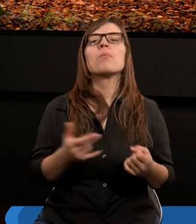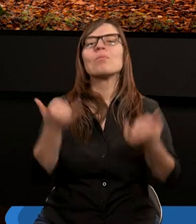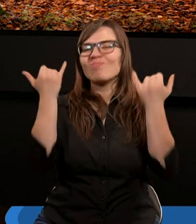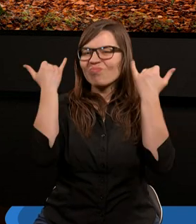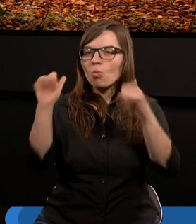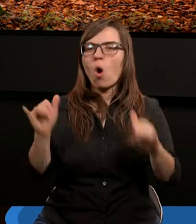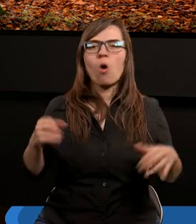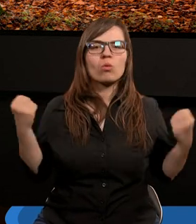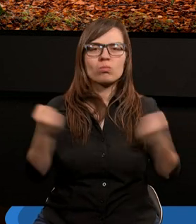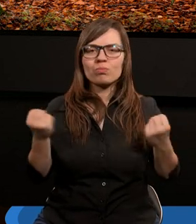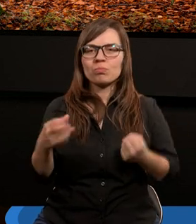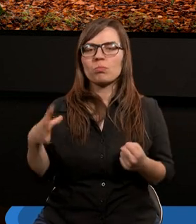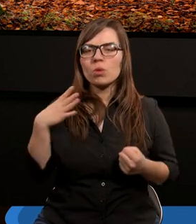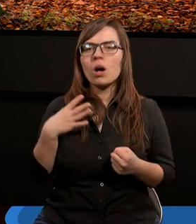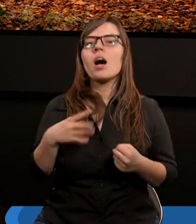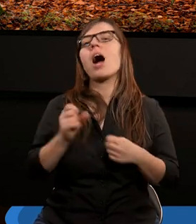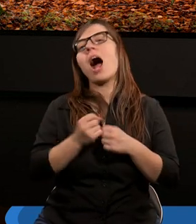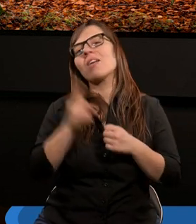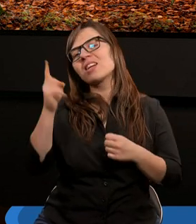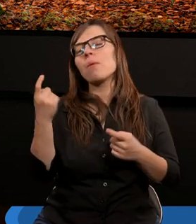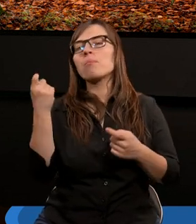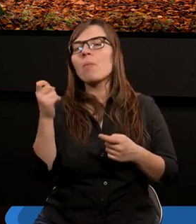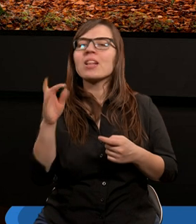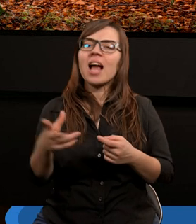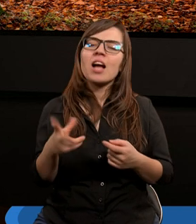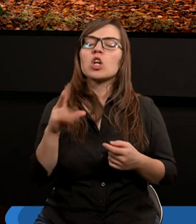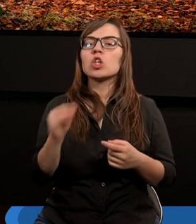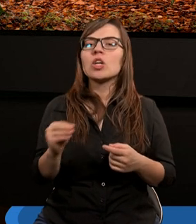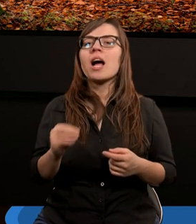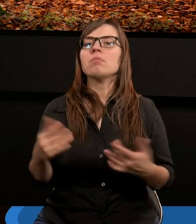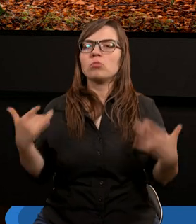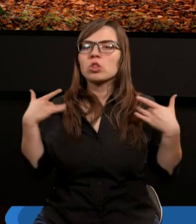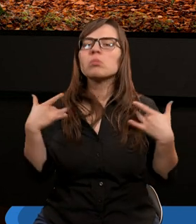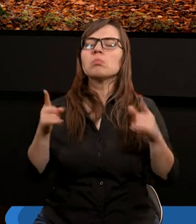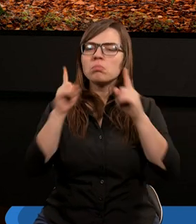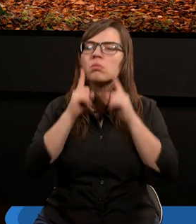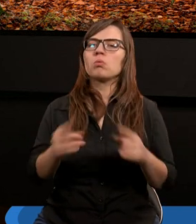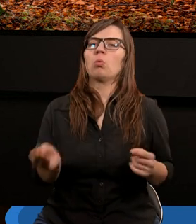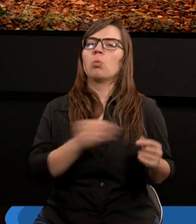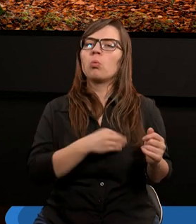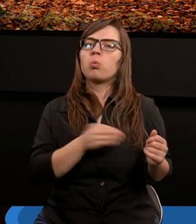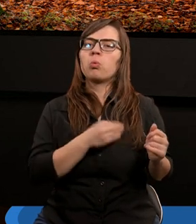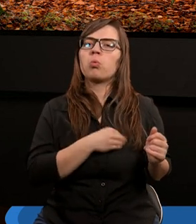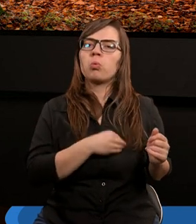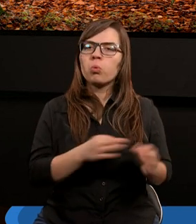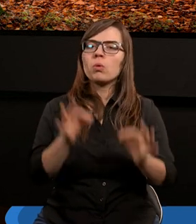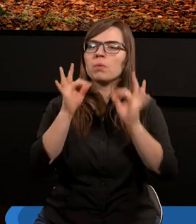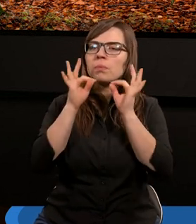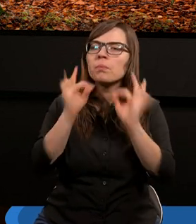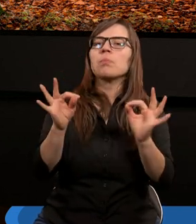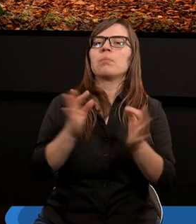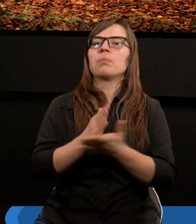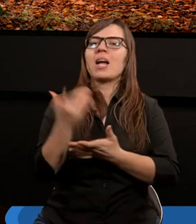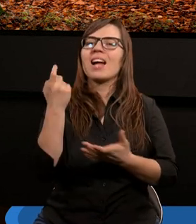popełniając jakiś grzech albo może są takie momenty, kiedy żyjemy naprawdę przez jakąś